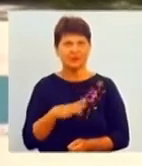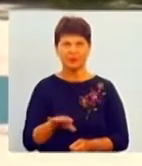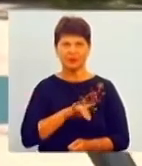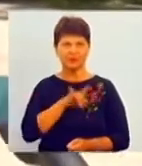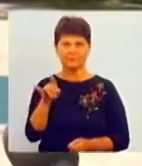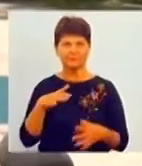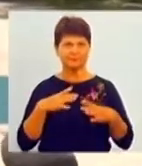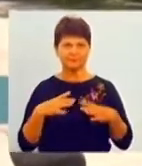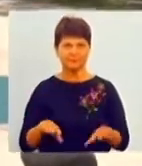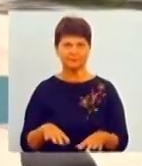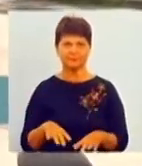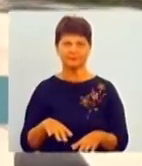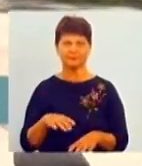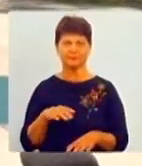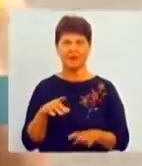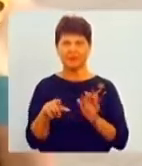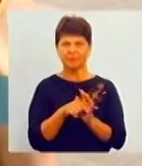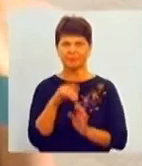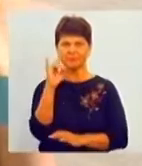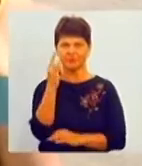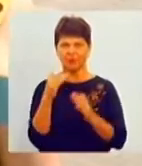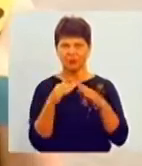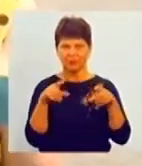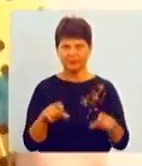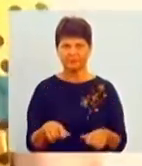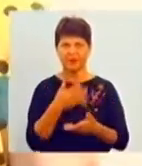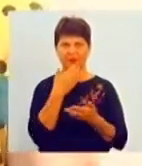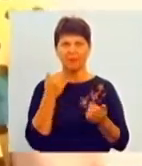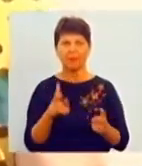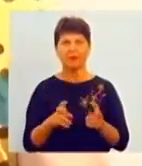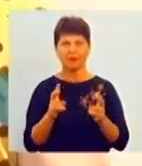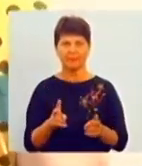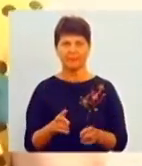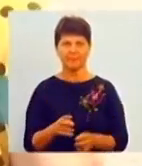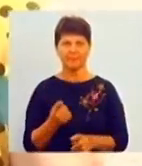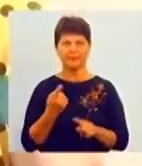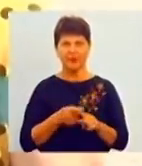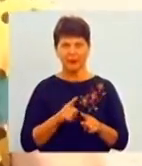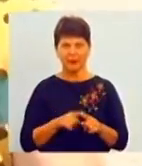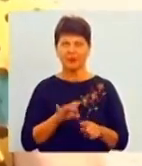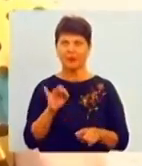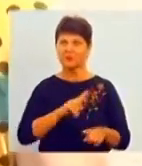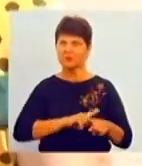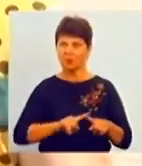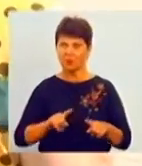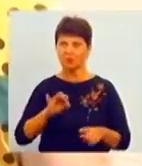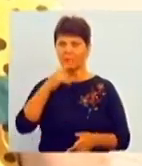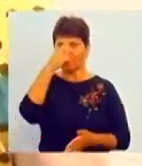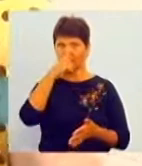Тобто, маленькі, ми сидимо вдома, нема як. Авіоні, це, якби, і скоріше, і надійно,